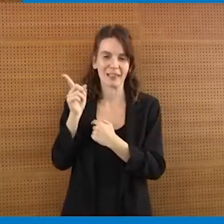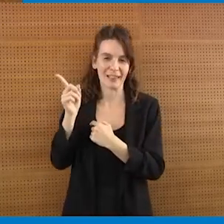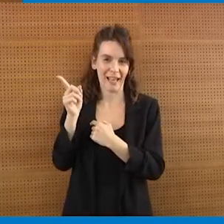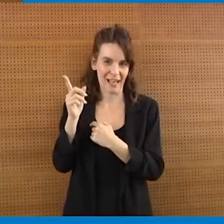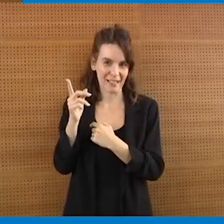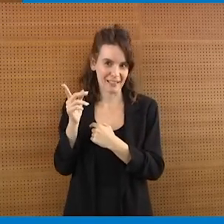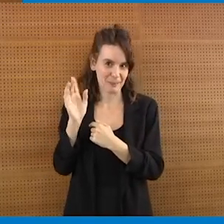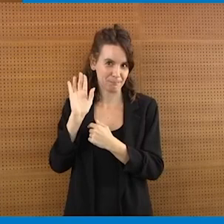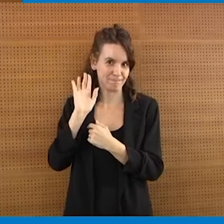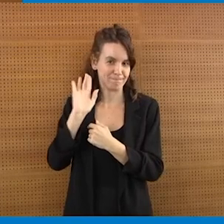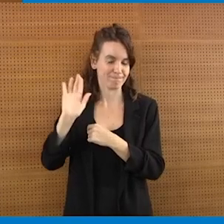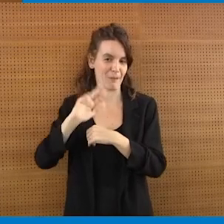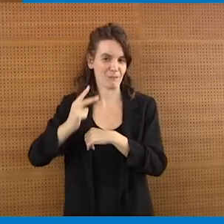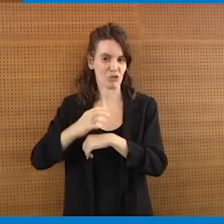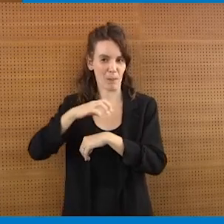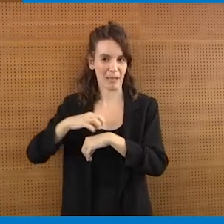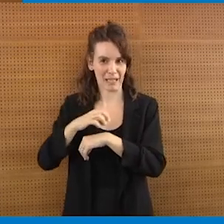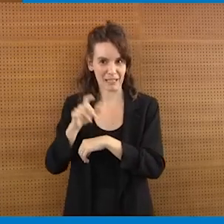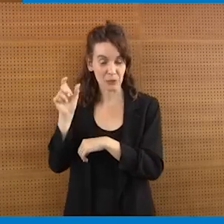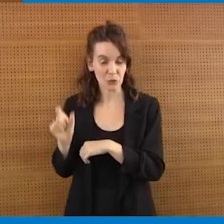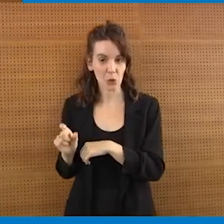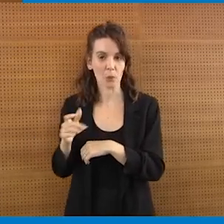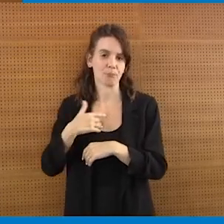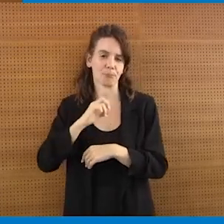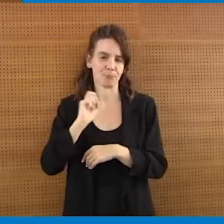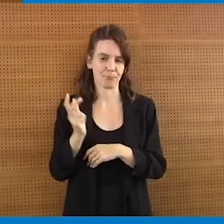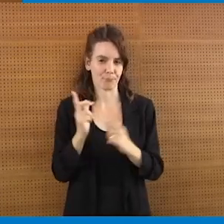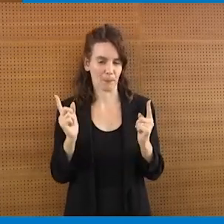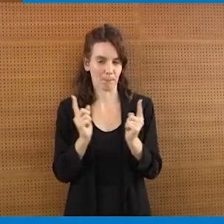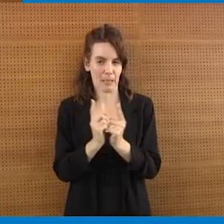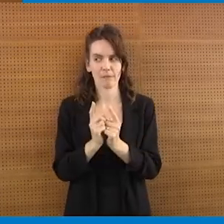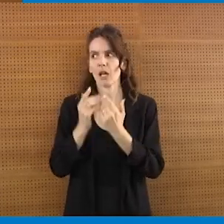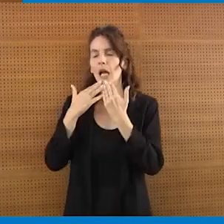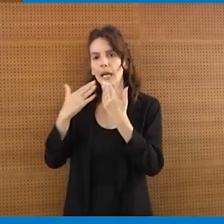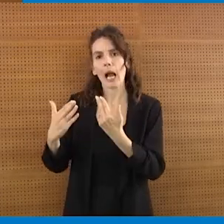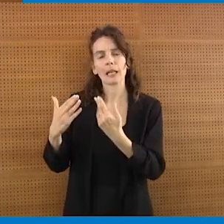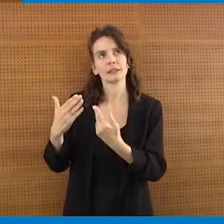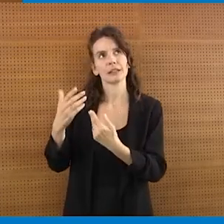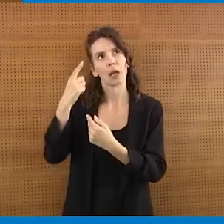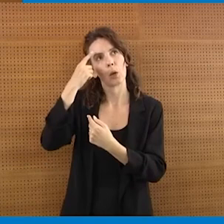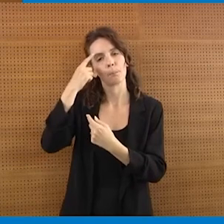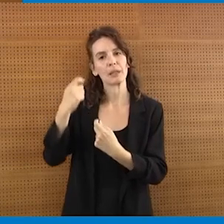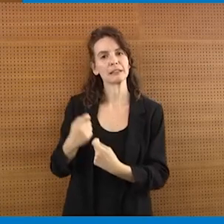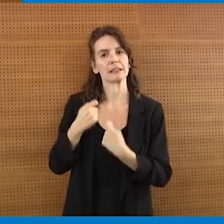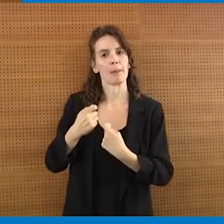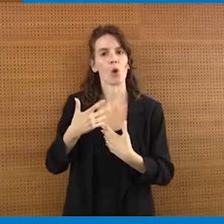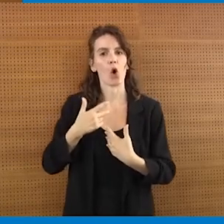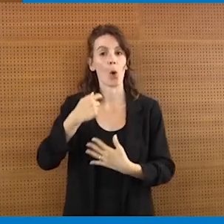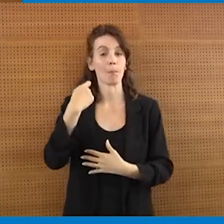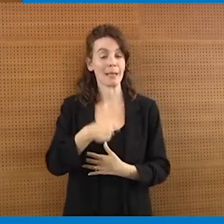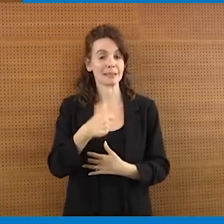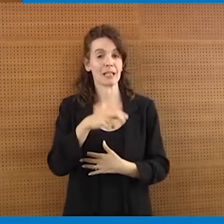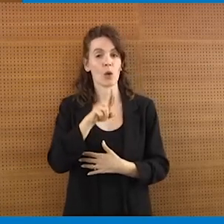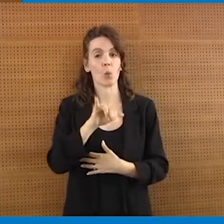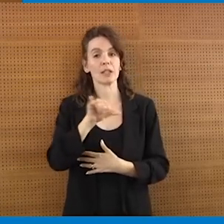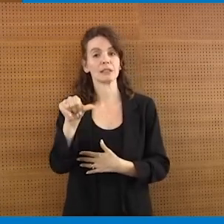Giancarlo per questo spunto che non è scontato, io faccio un ringraziamento ovviamente da presidente della WISP